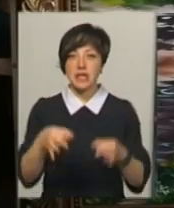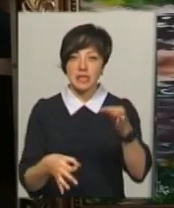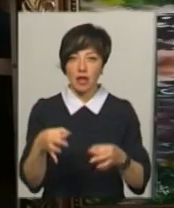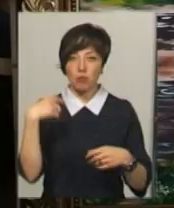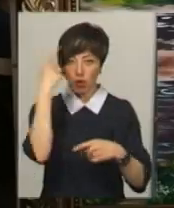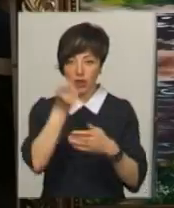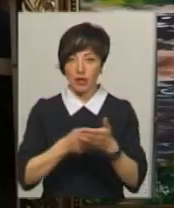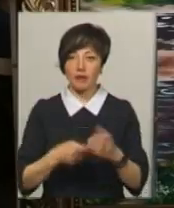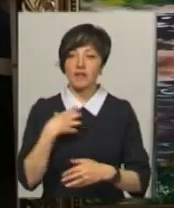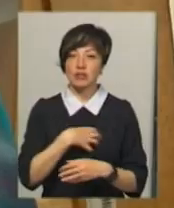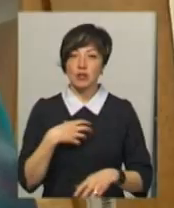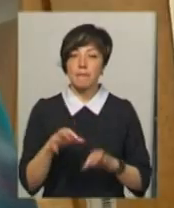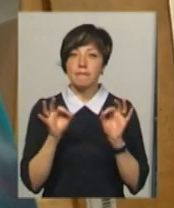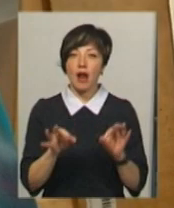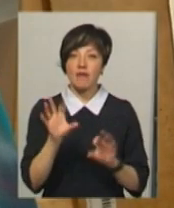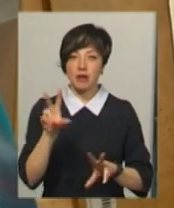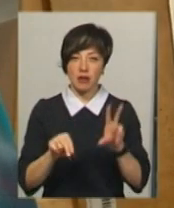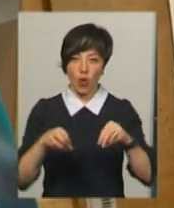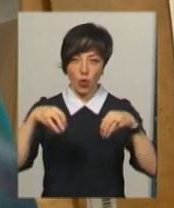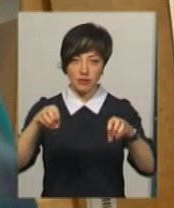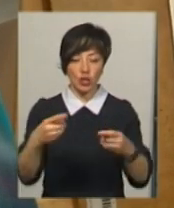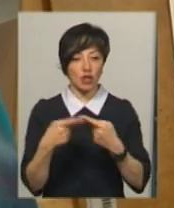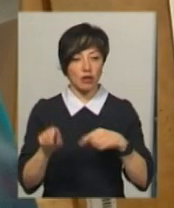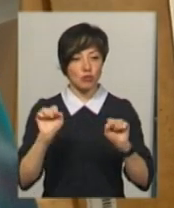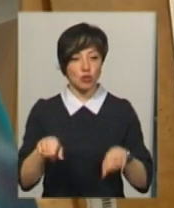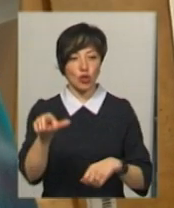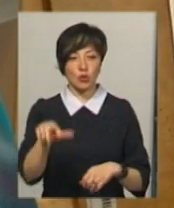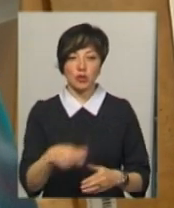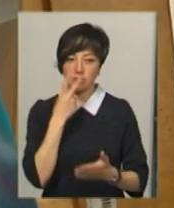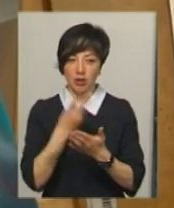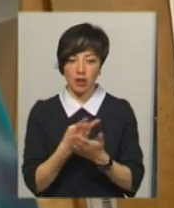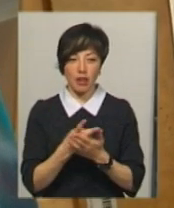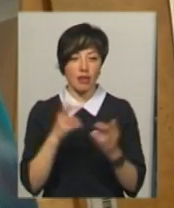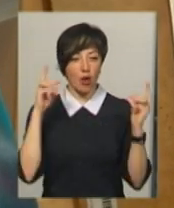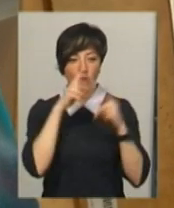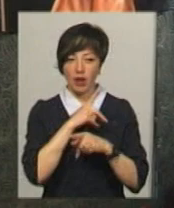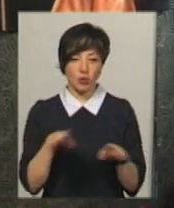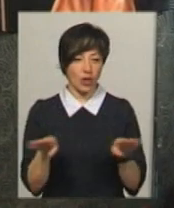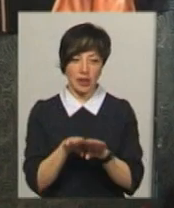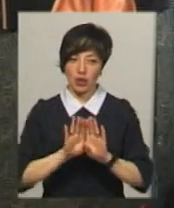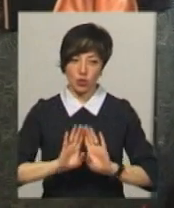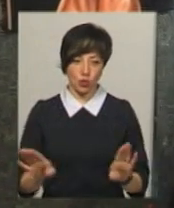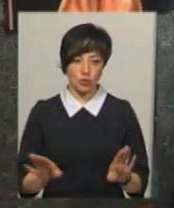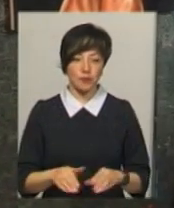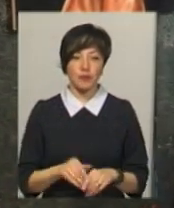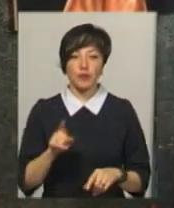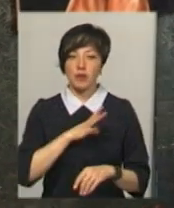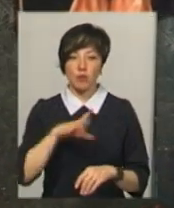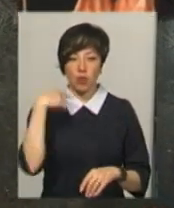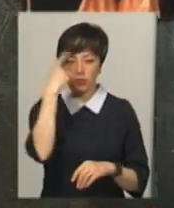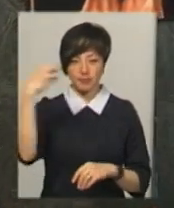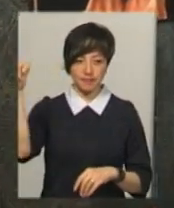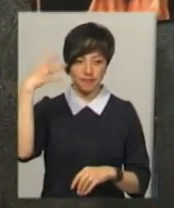Найважливішим вважає правильне освітлення. Каже, інакше можна людину зобразити некоректно і не схоже. Щоб не було лице